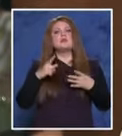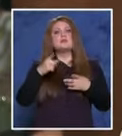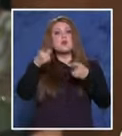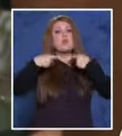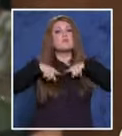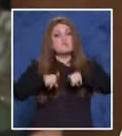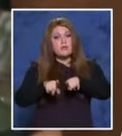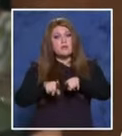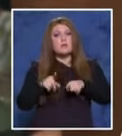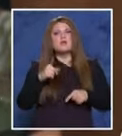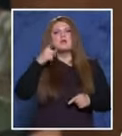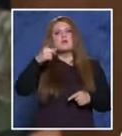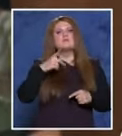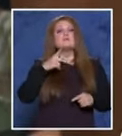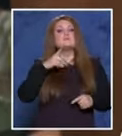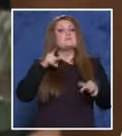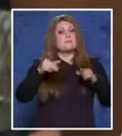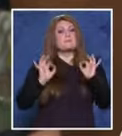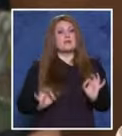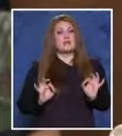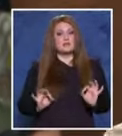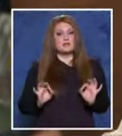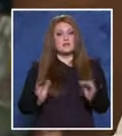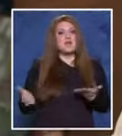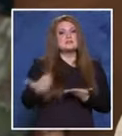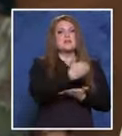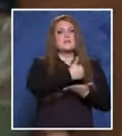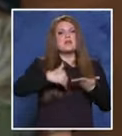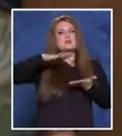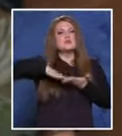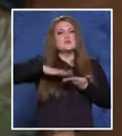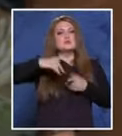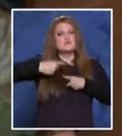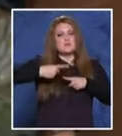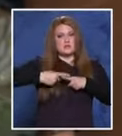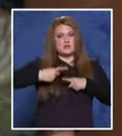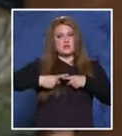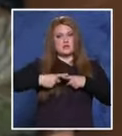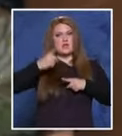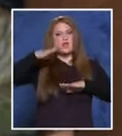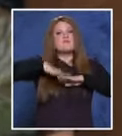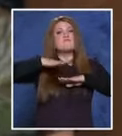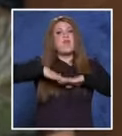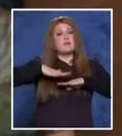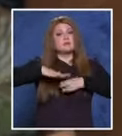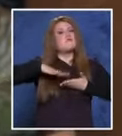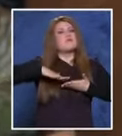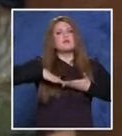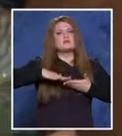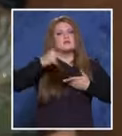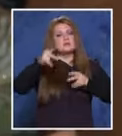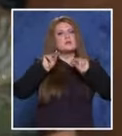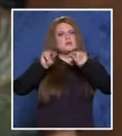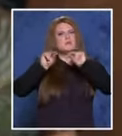вили лично под съдимите при така събрания доказателствен материал и фактите по делото, бих им